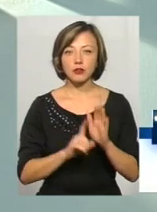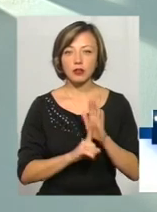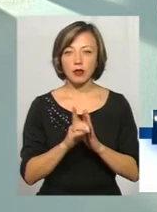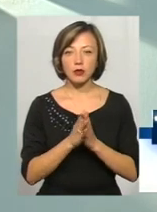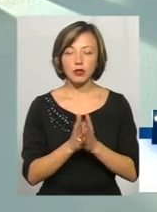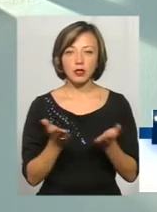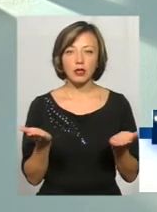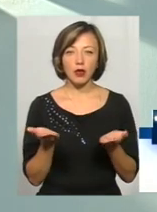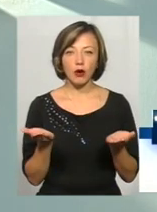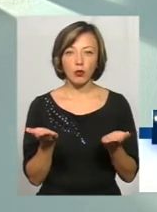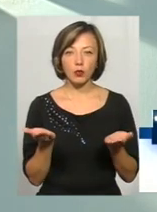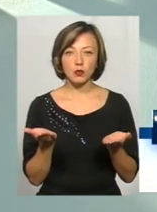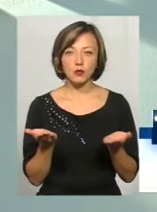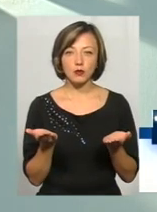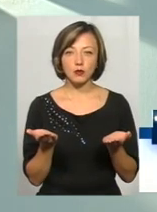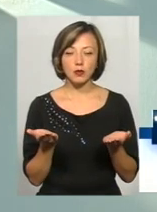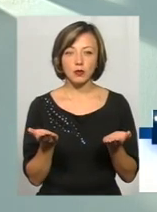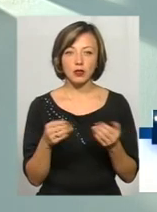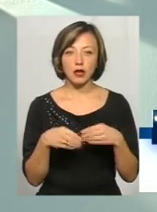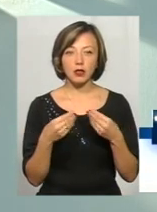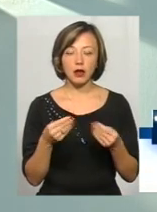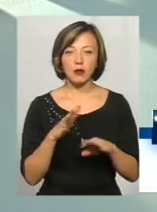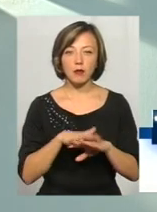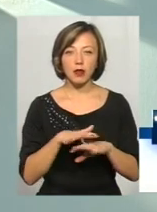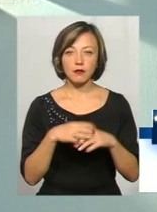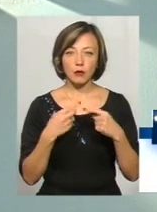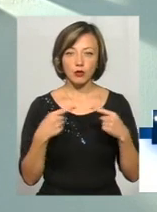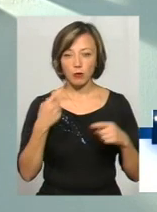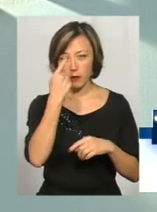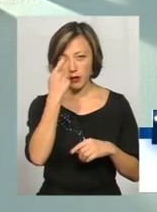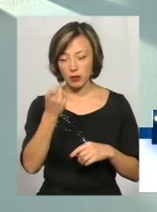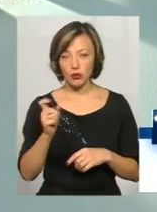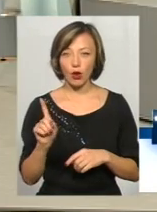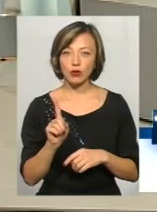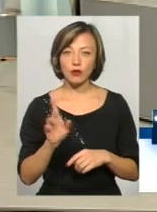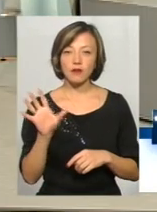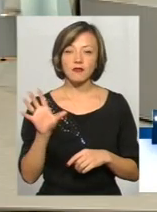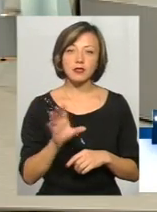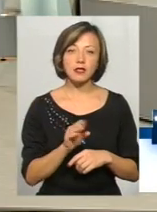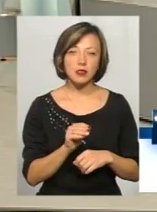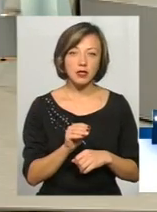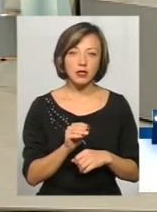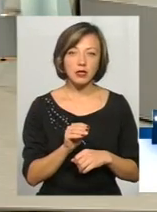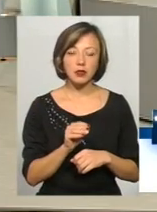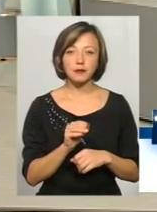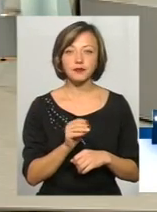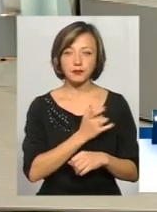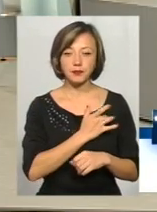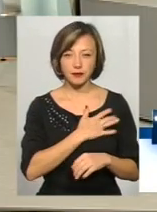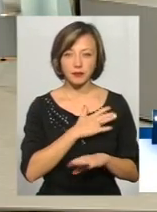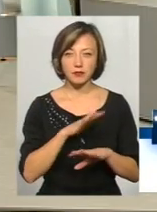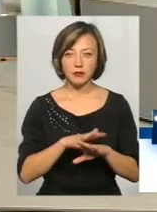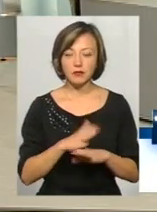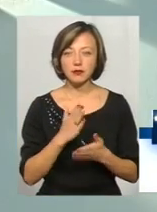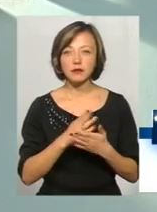просити якусь, щоб йому надали банківський продукт, його попереджають, що всі, це Приватбанк, я маю на увазі,